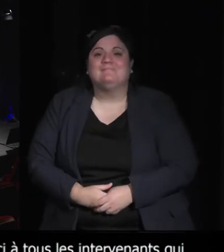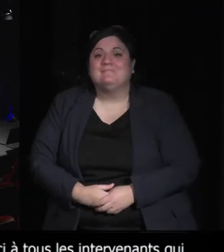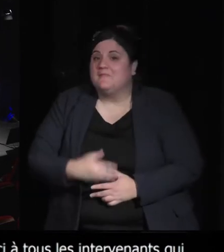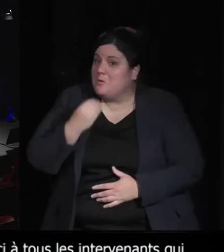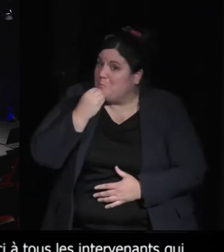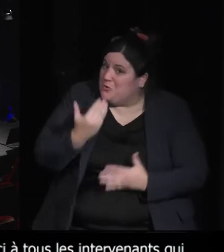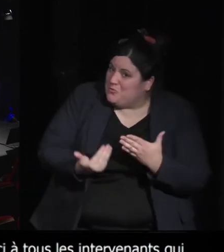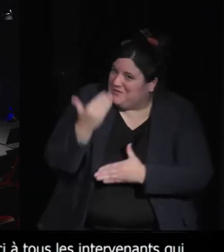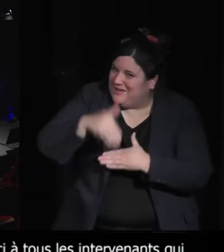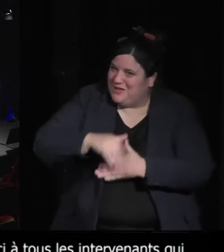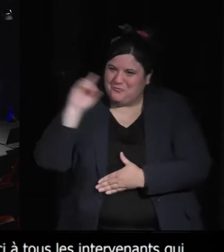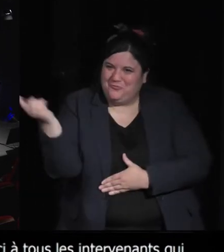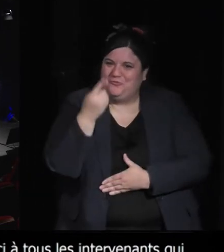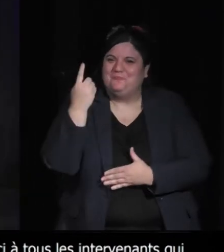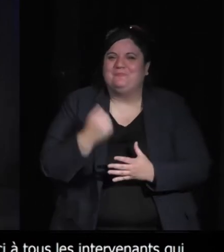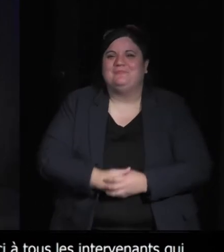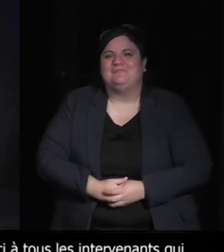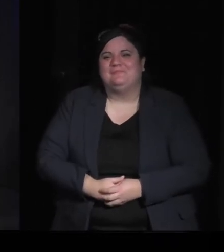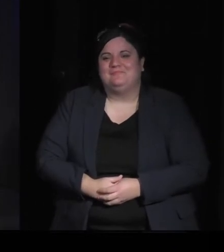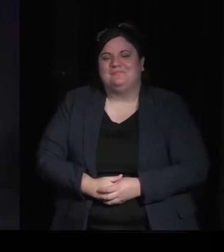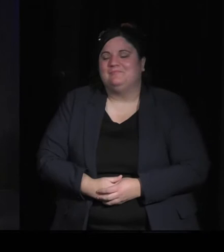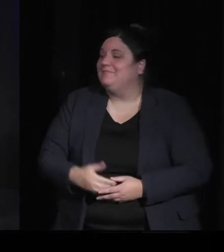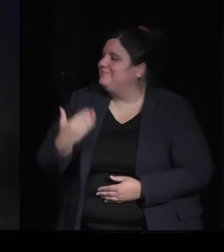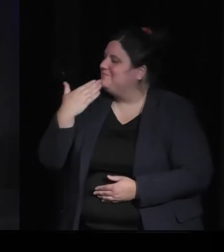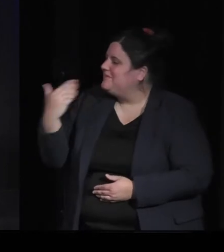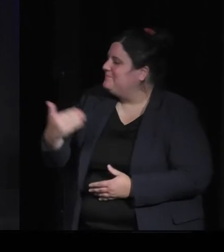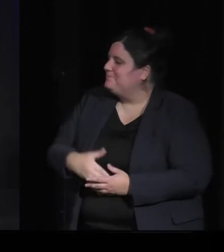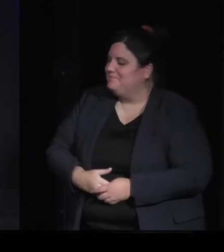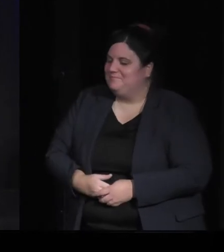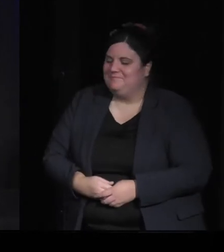Bonne journée à tous. Merci. Merci.